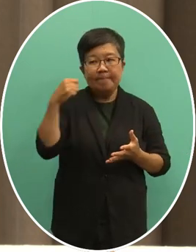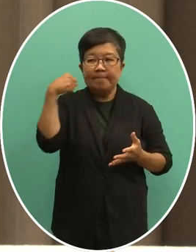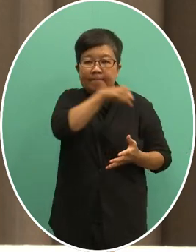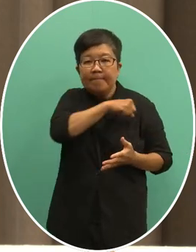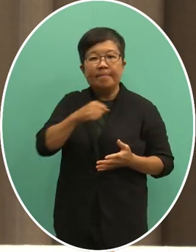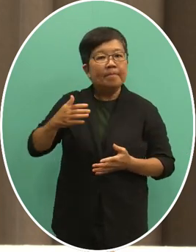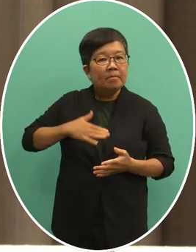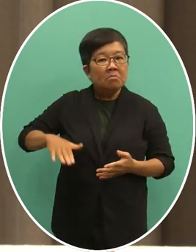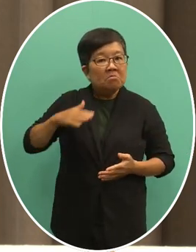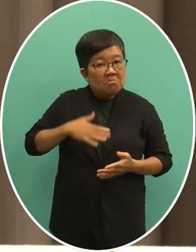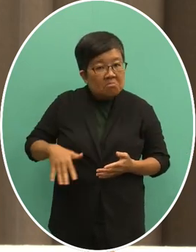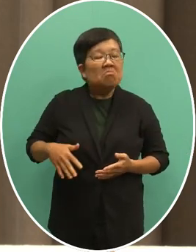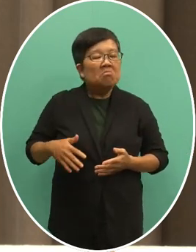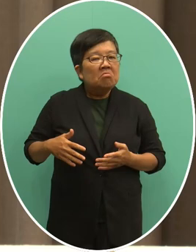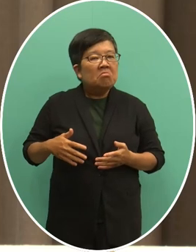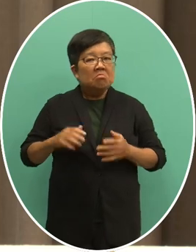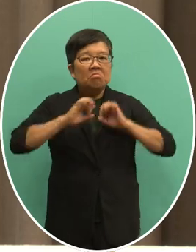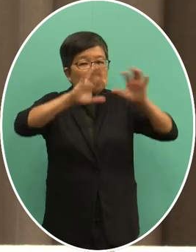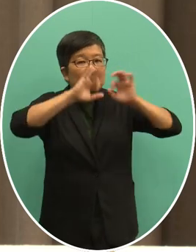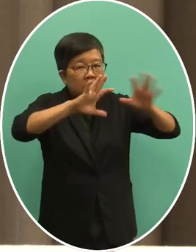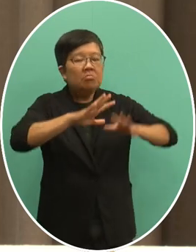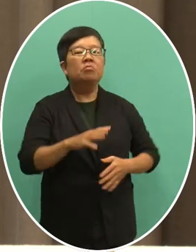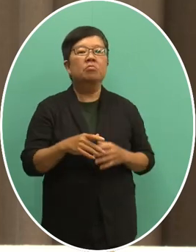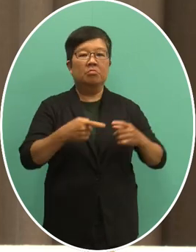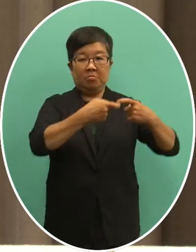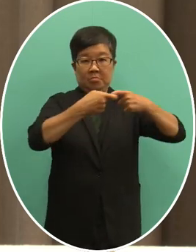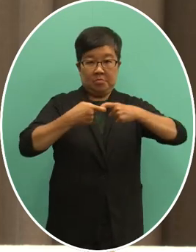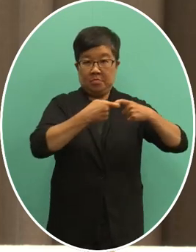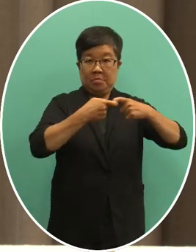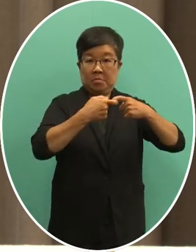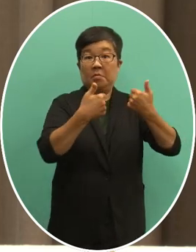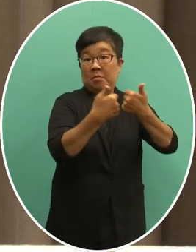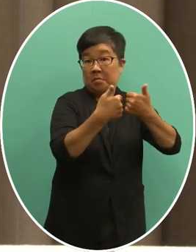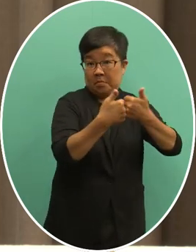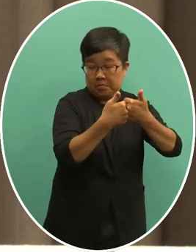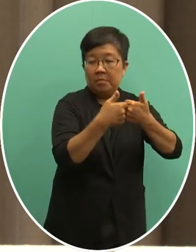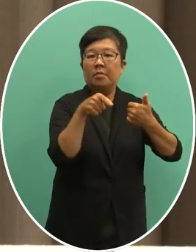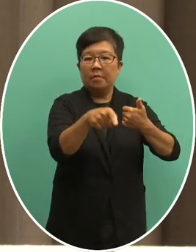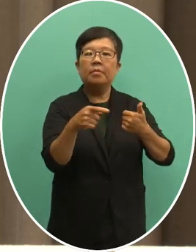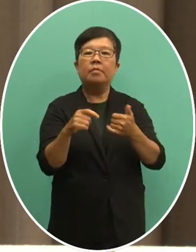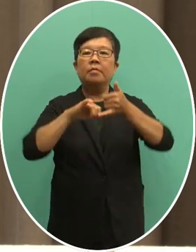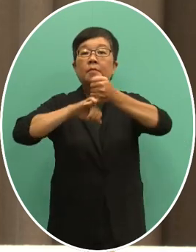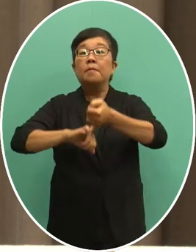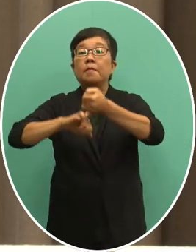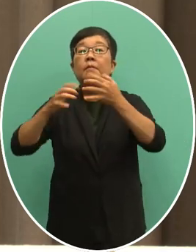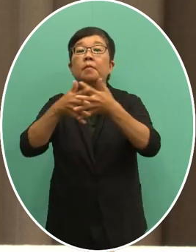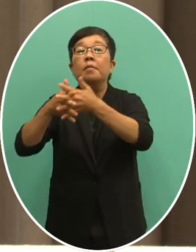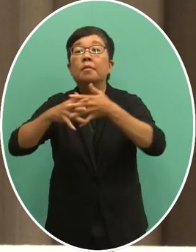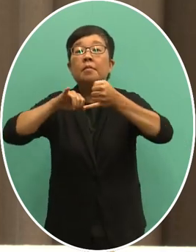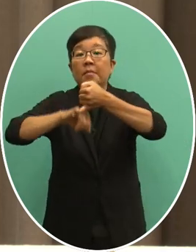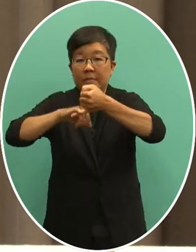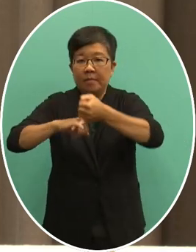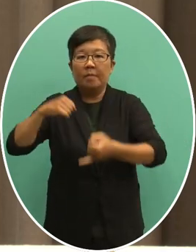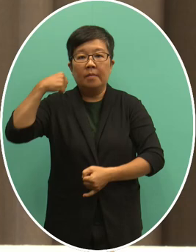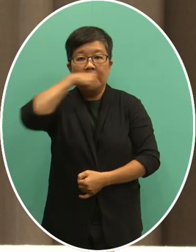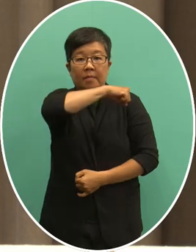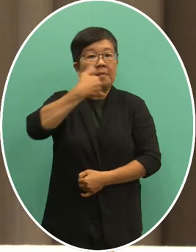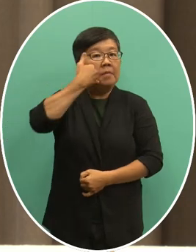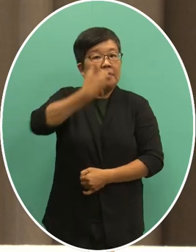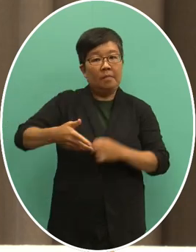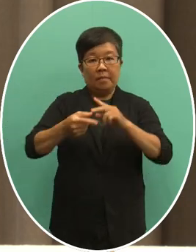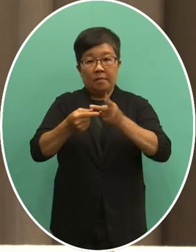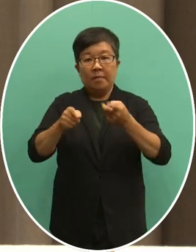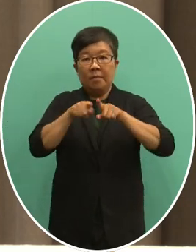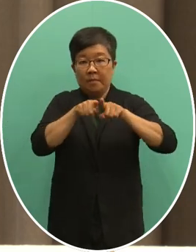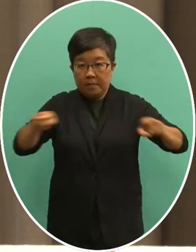关领域的了解政府在联大期间将在纽约举办台海和平安全